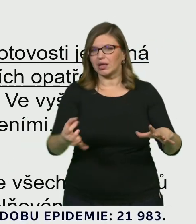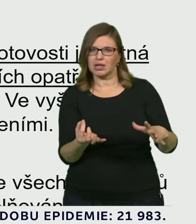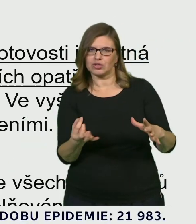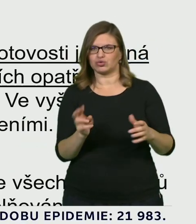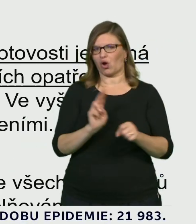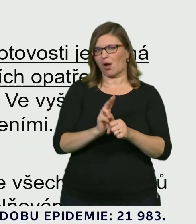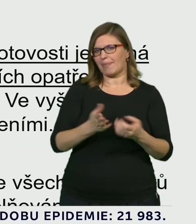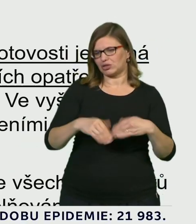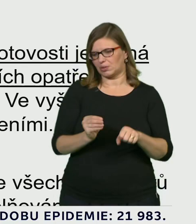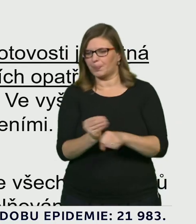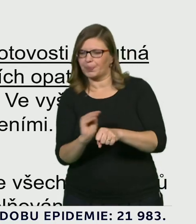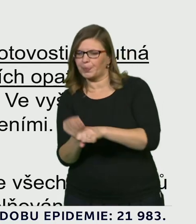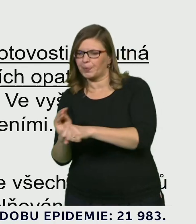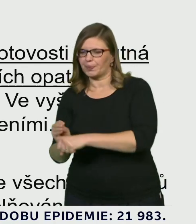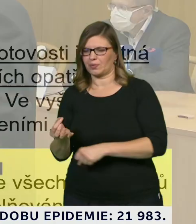systém to umožní.